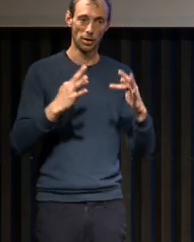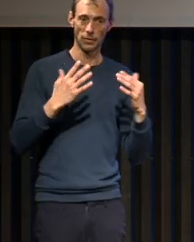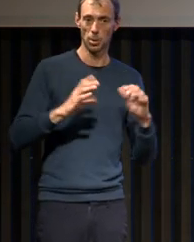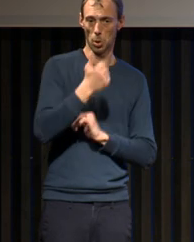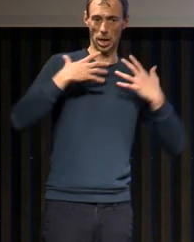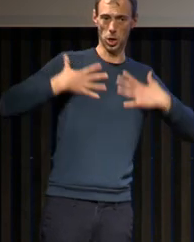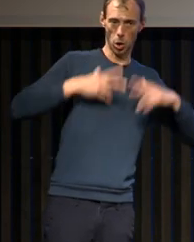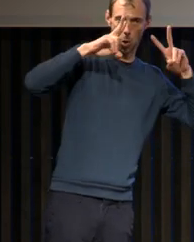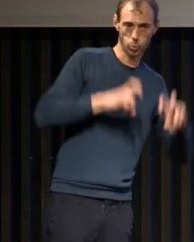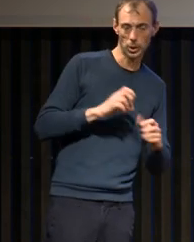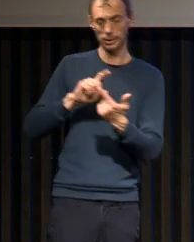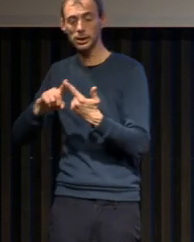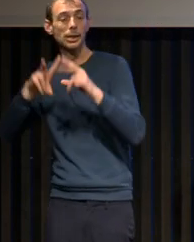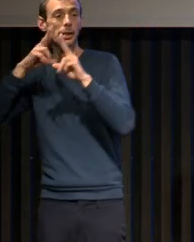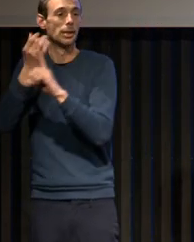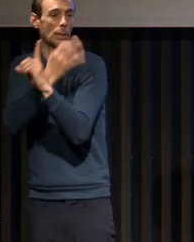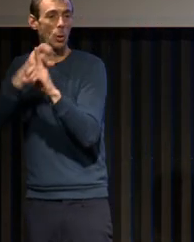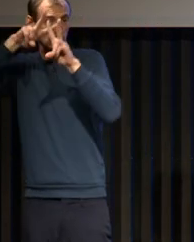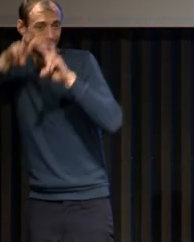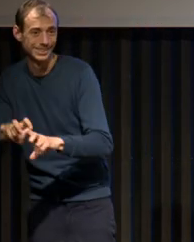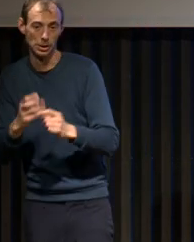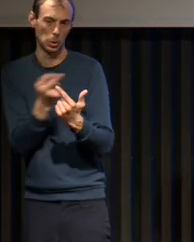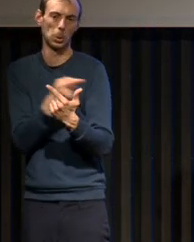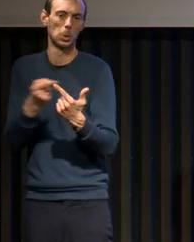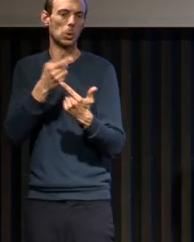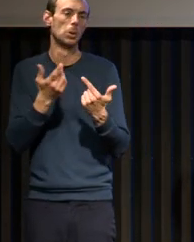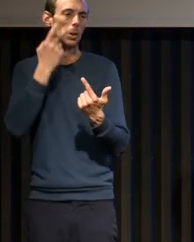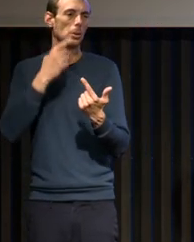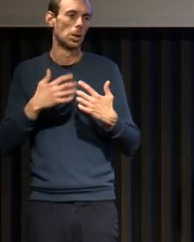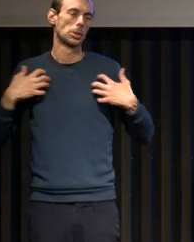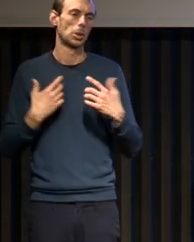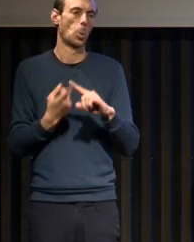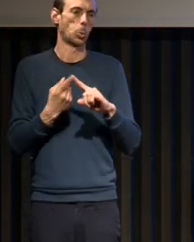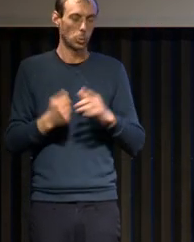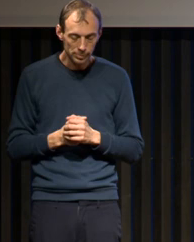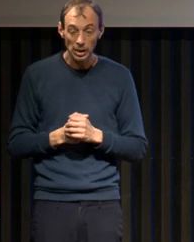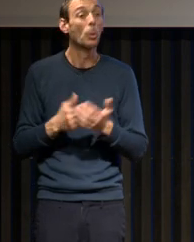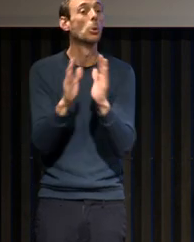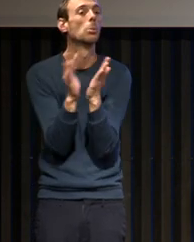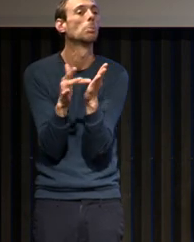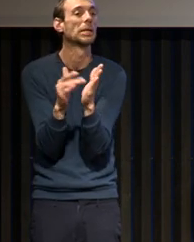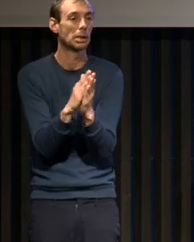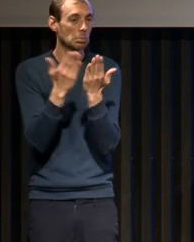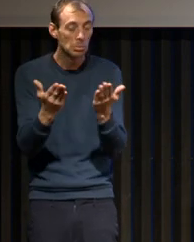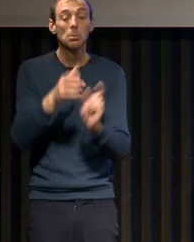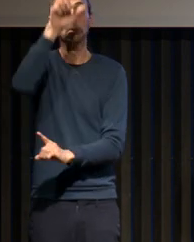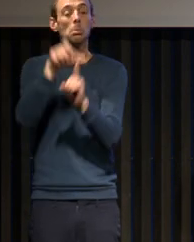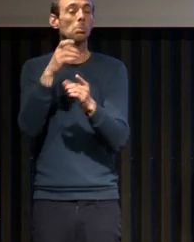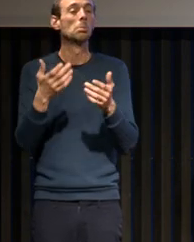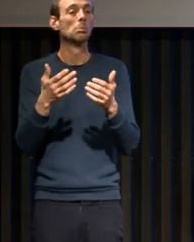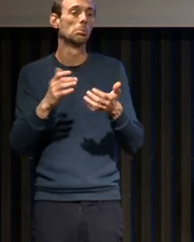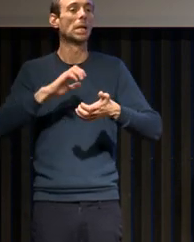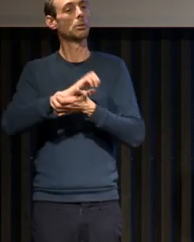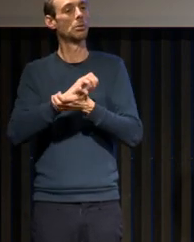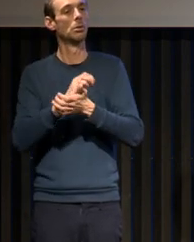Christian Guillaumino et Terry Young. Et dans cet article du New England Journal, l'éditorial de l'éditeur en chef du New England Journal titre «